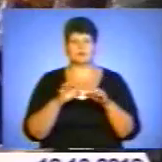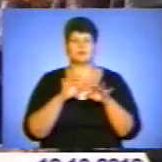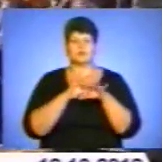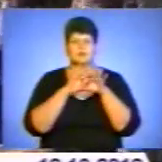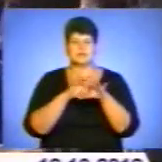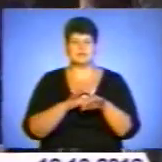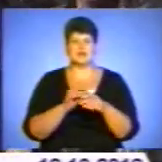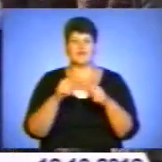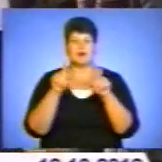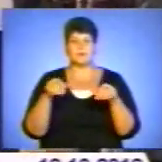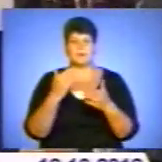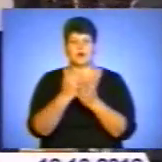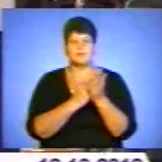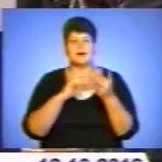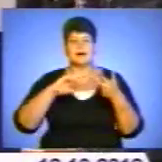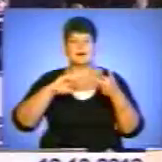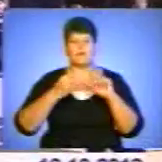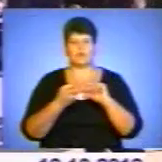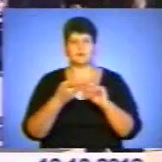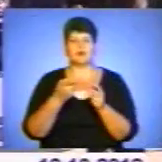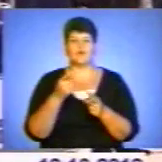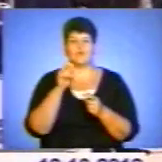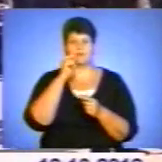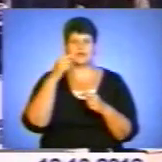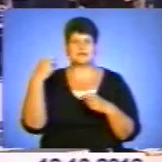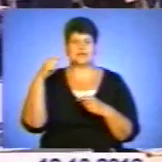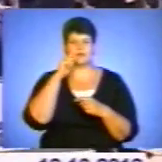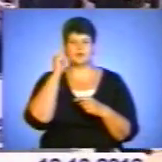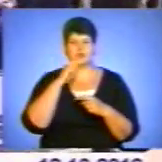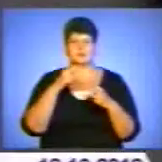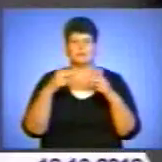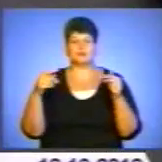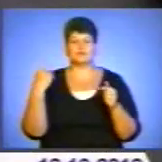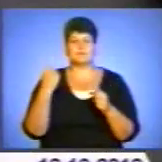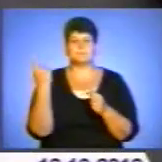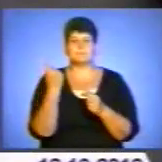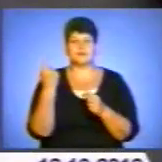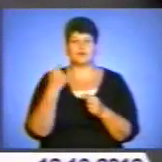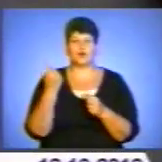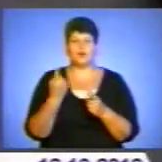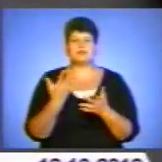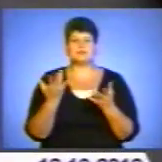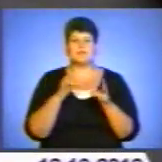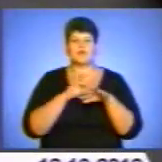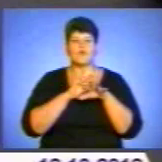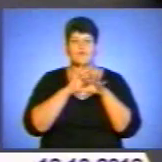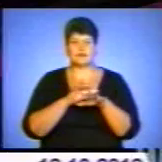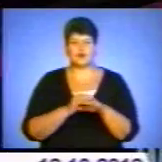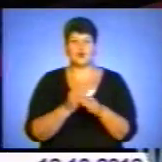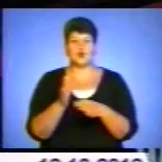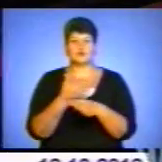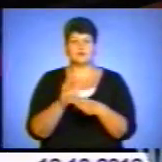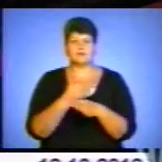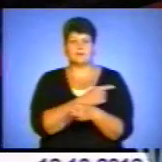програми реформ президента України. Згідно з цим планом, Дніпропетровська область є першим регіоном в Україні, де було проведено розмежування